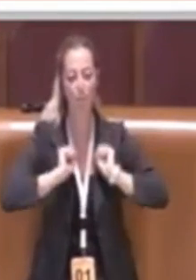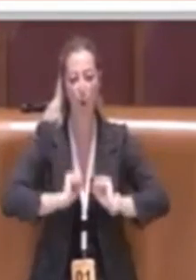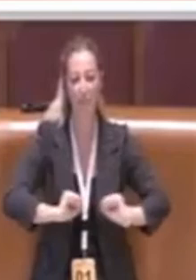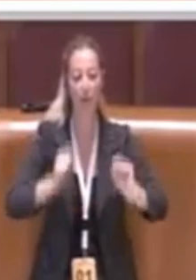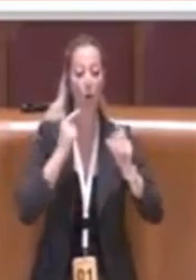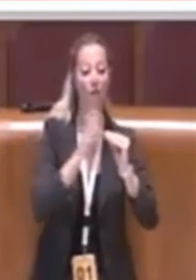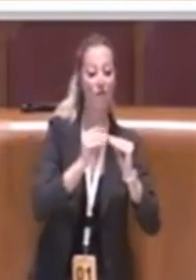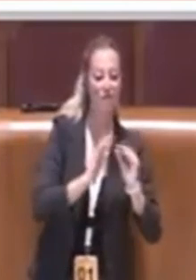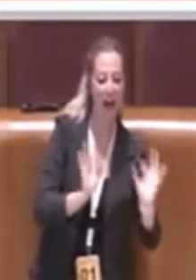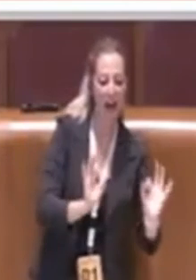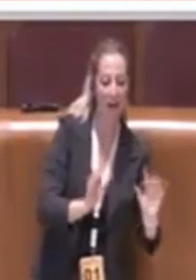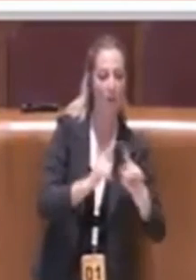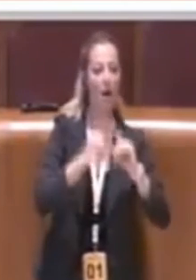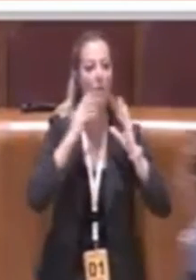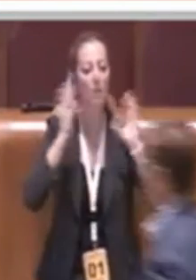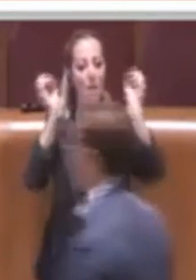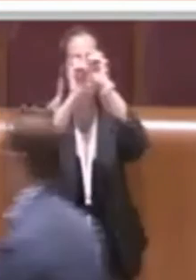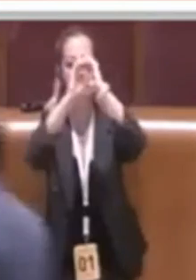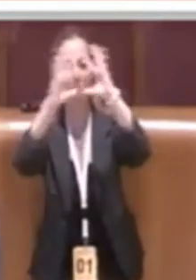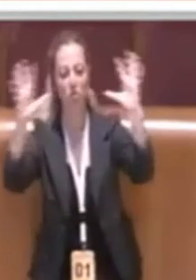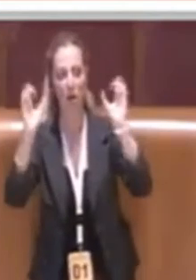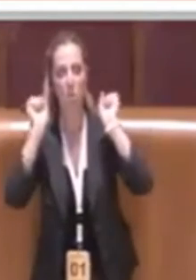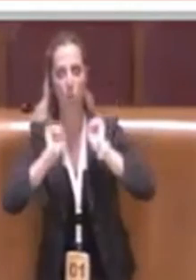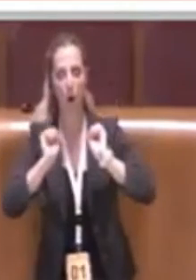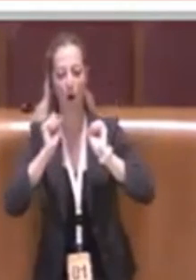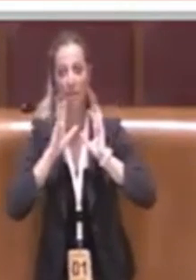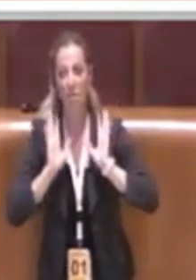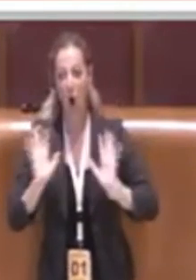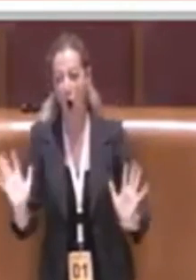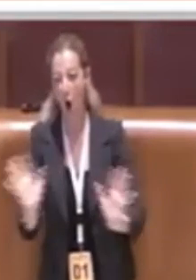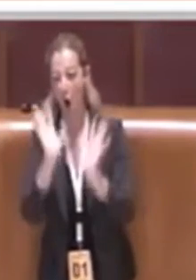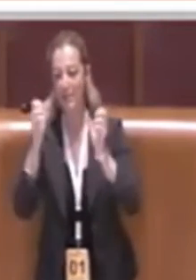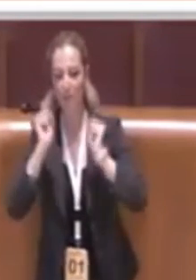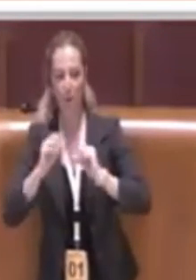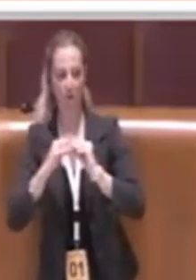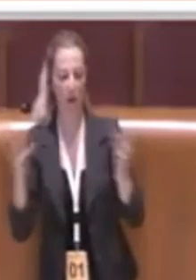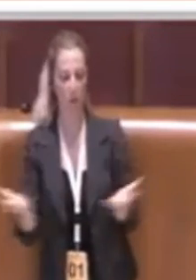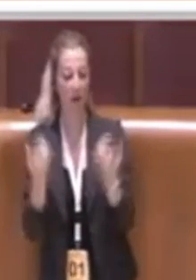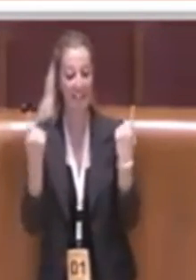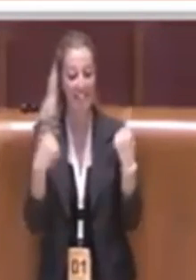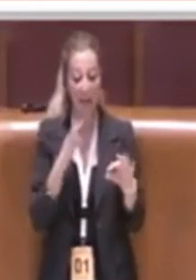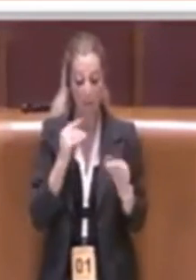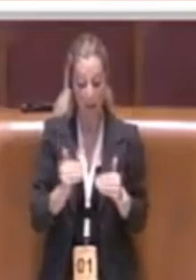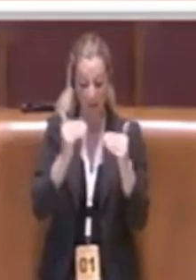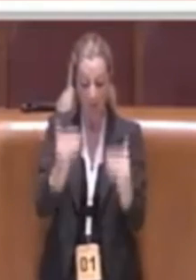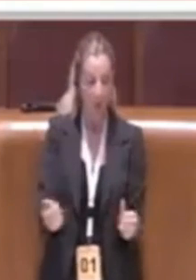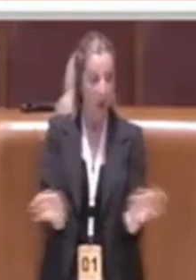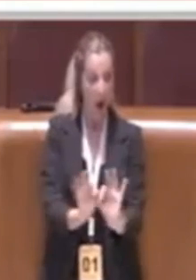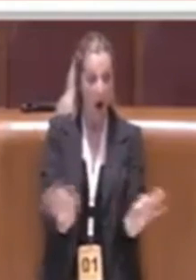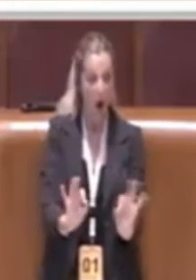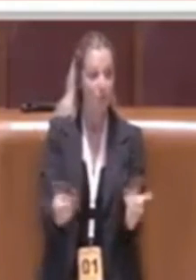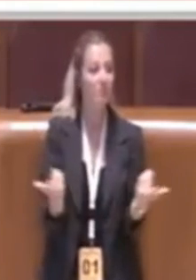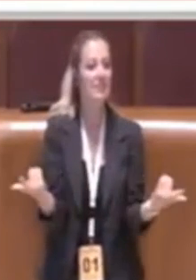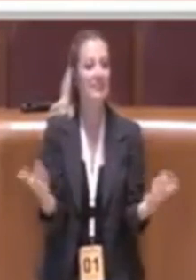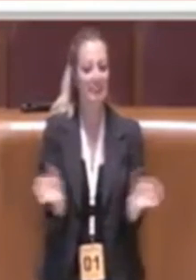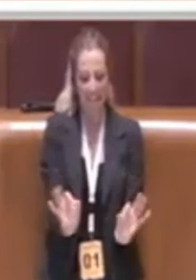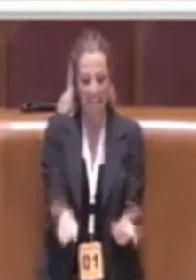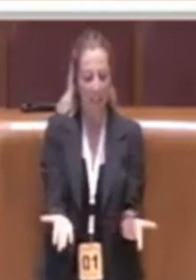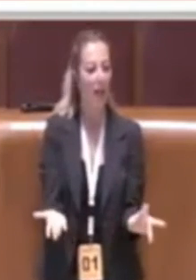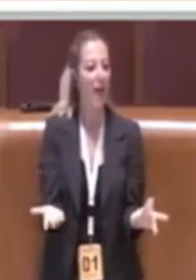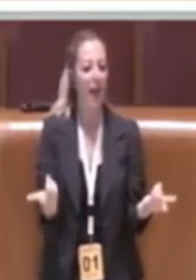dico fare, almeno immaginare, di fare qualche cosa. Se non c'è questa condizione, sine qua nonno, non è possibile, proprio non